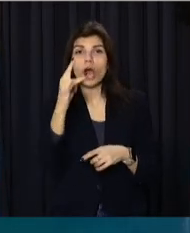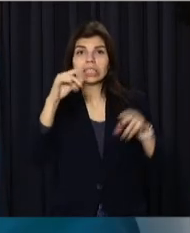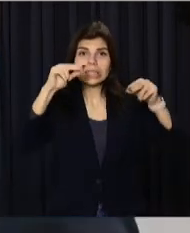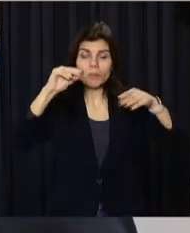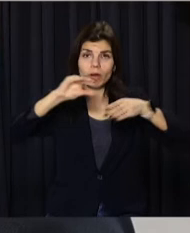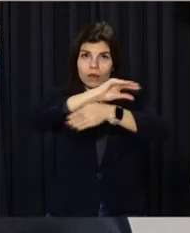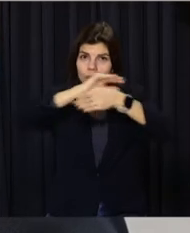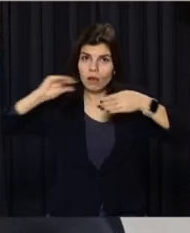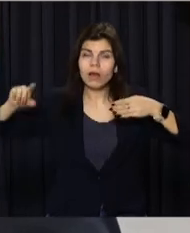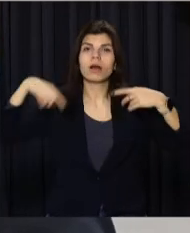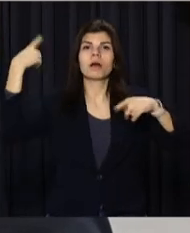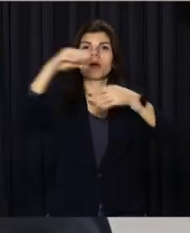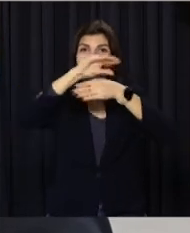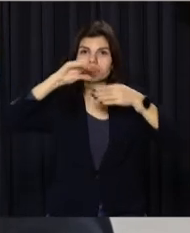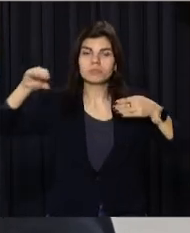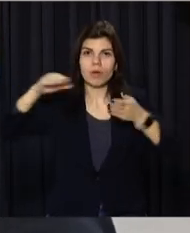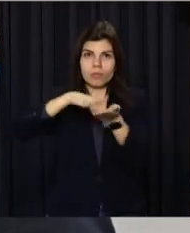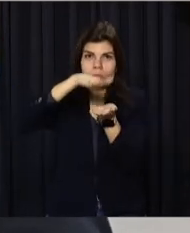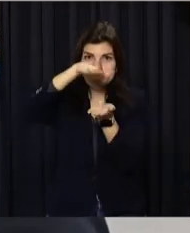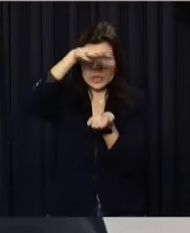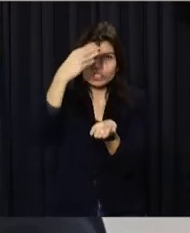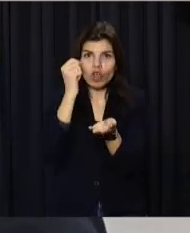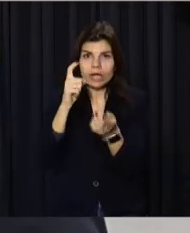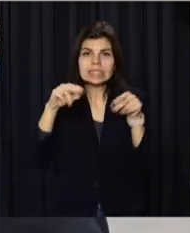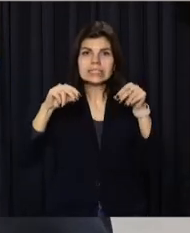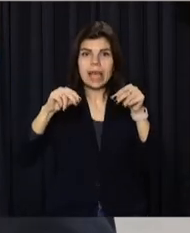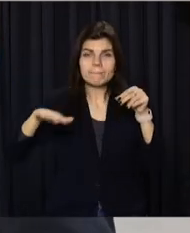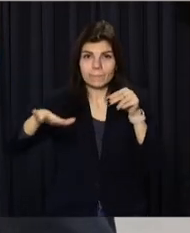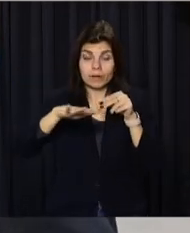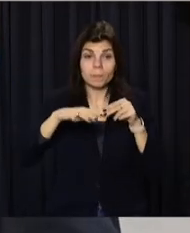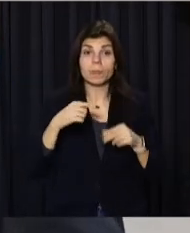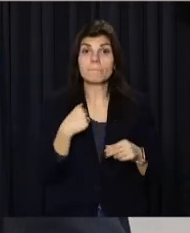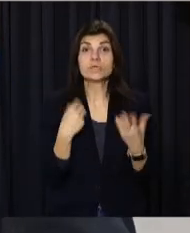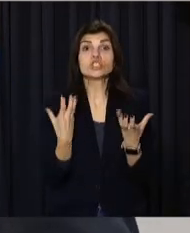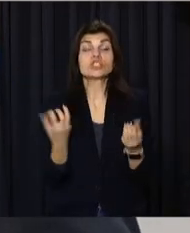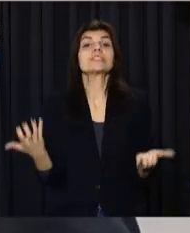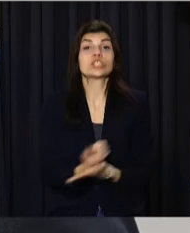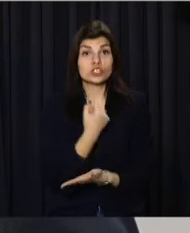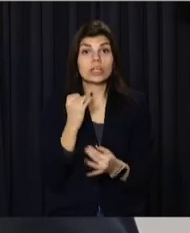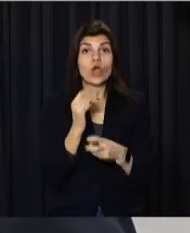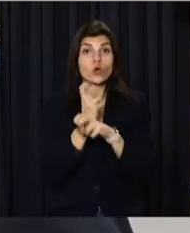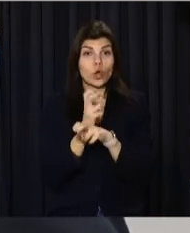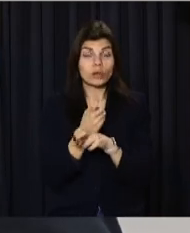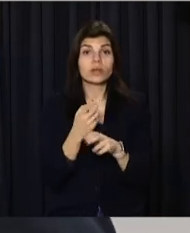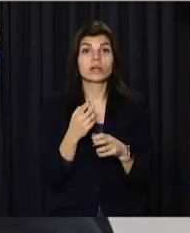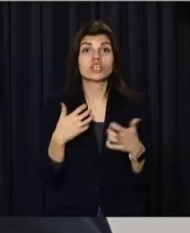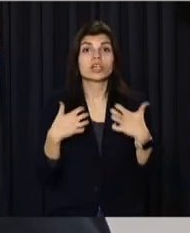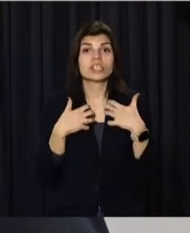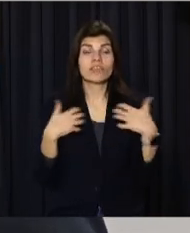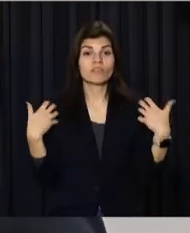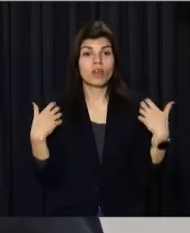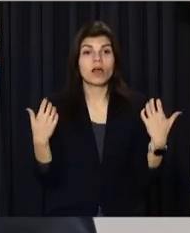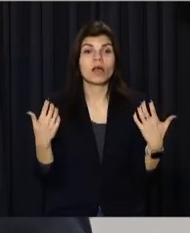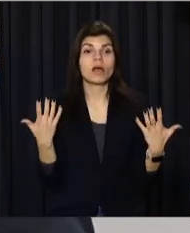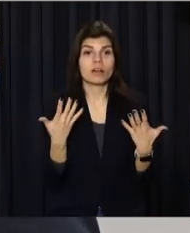заселялися людьми впродовж досить тривалого періоду, ми ще знайшли і кістки викопних тварин, які